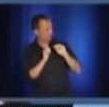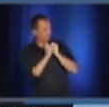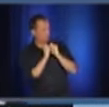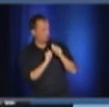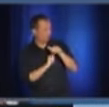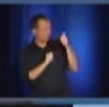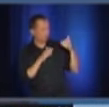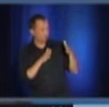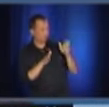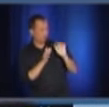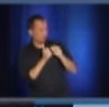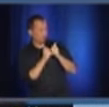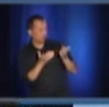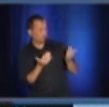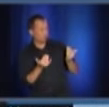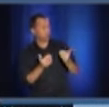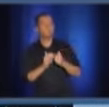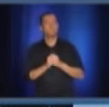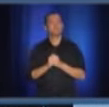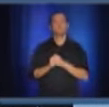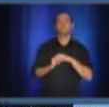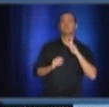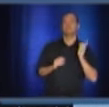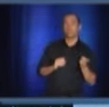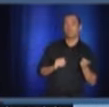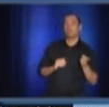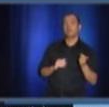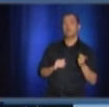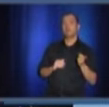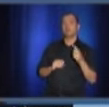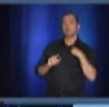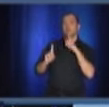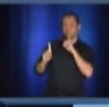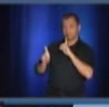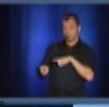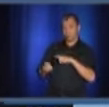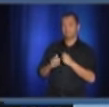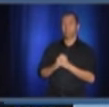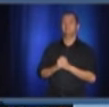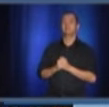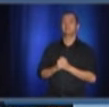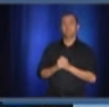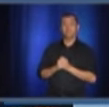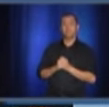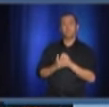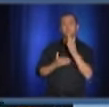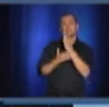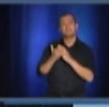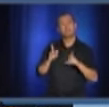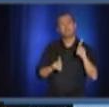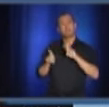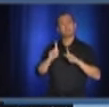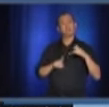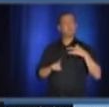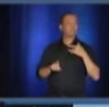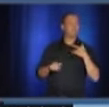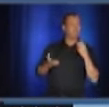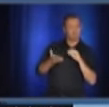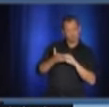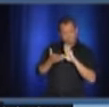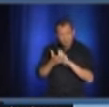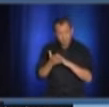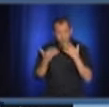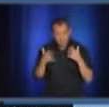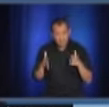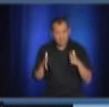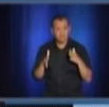Ce sont des données sensibles, savez-vous, et certains groupes pourraient expliquer que nous faisons de la discrimination fondée